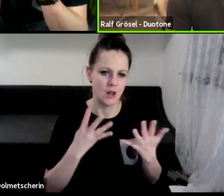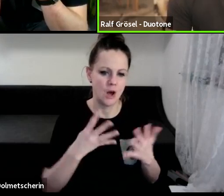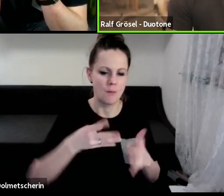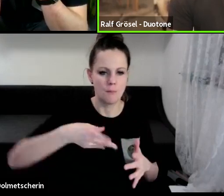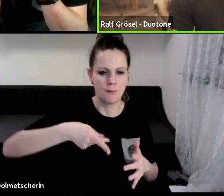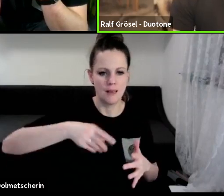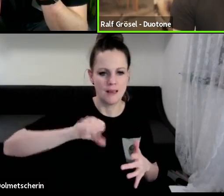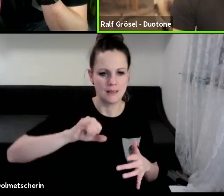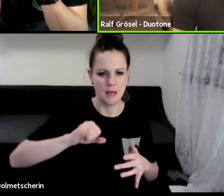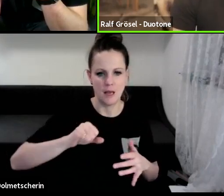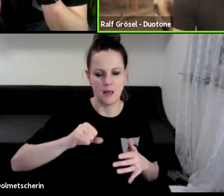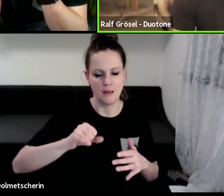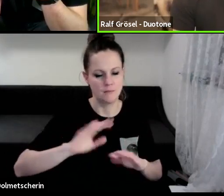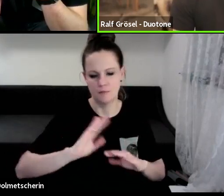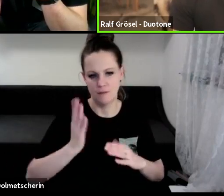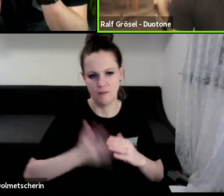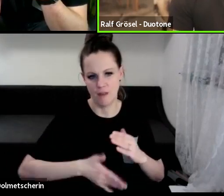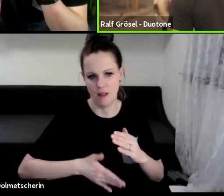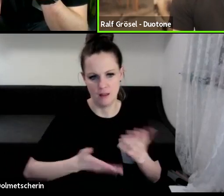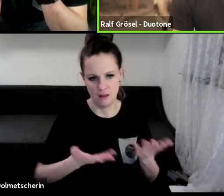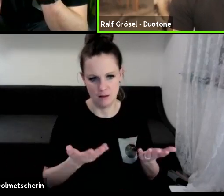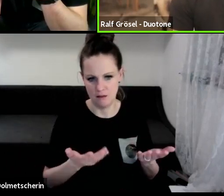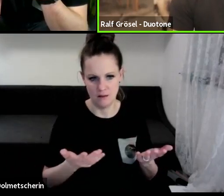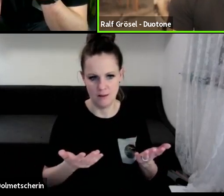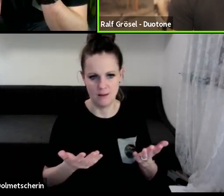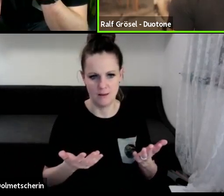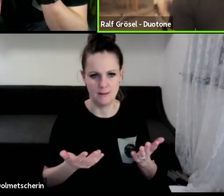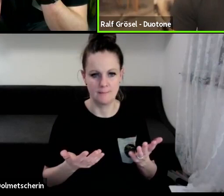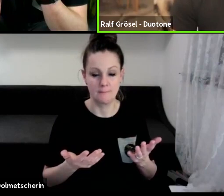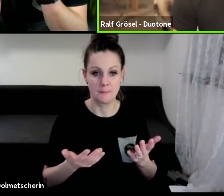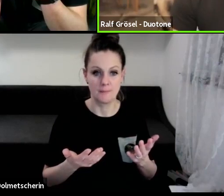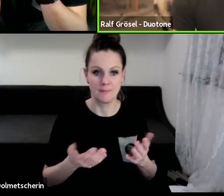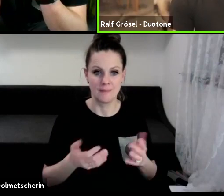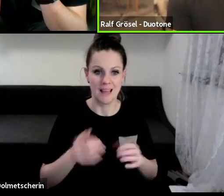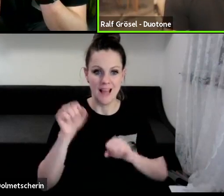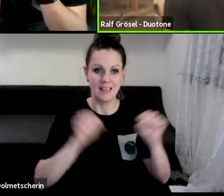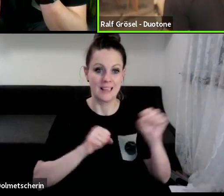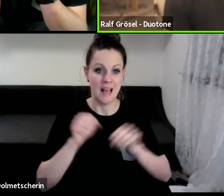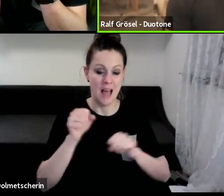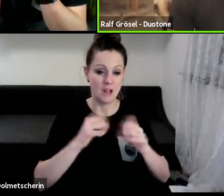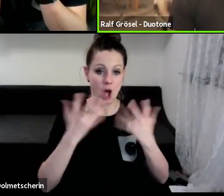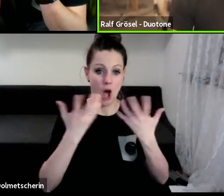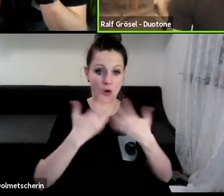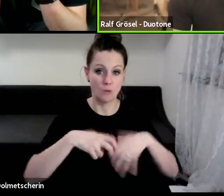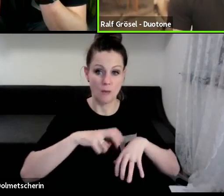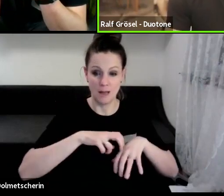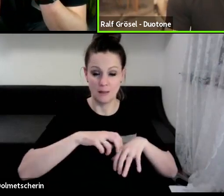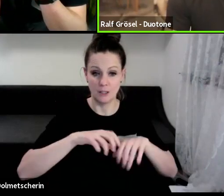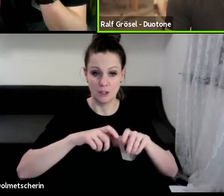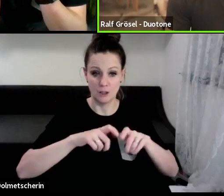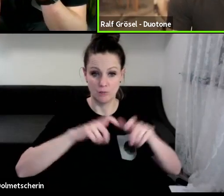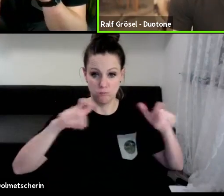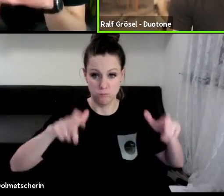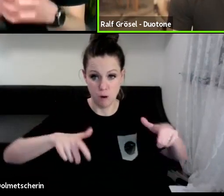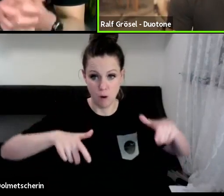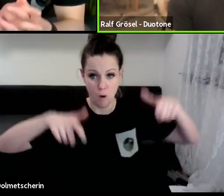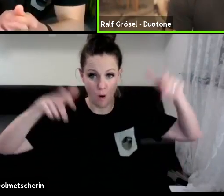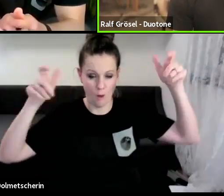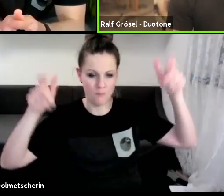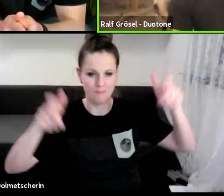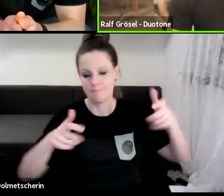schlapp, aber das hauen wir auch auf die Kites auf, liegt der Kite dadurch besser, er ist einfach struktursteifer,